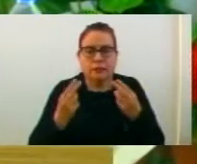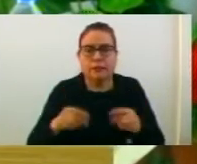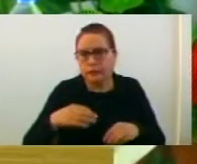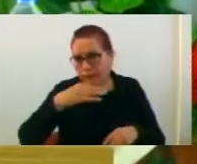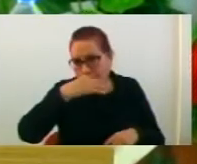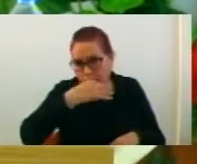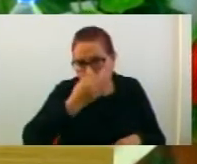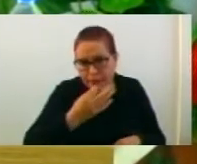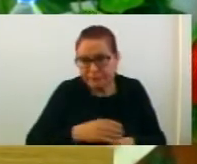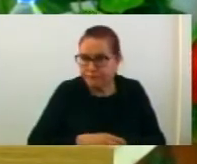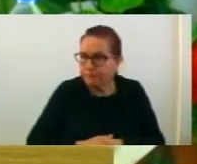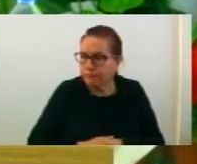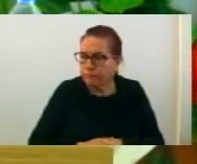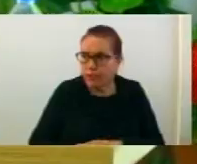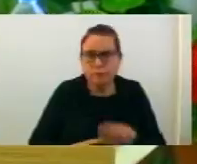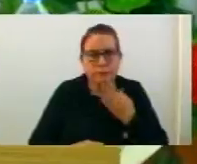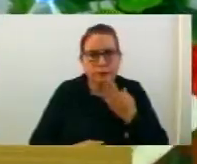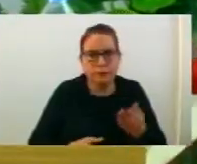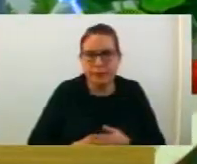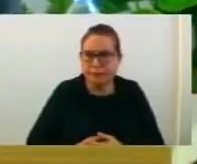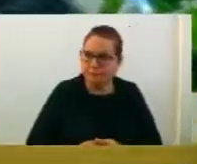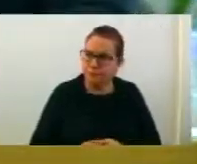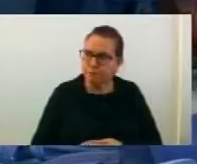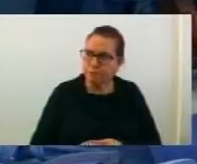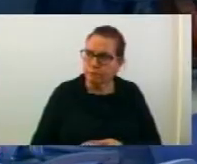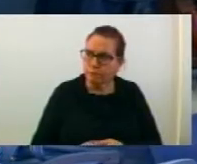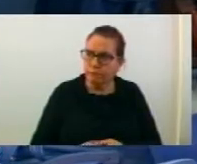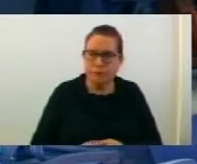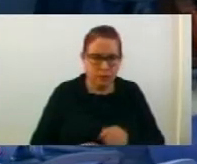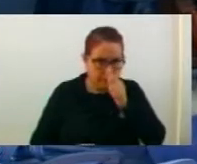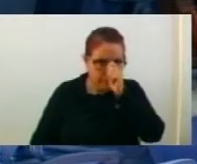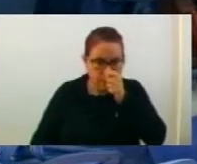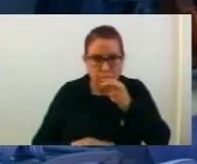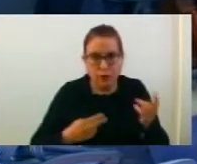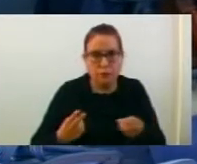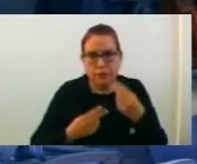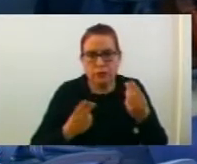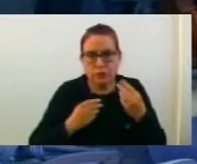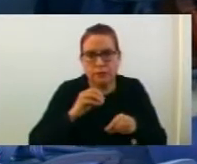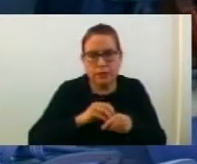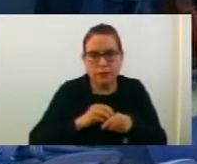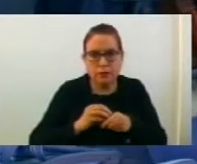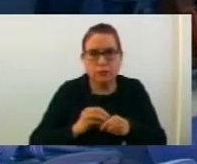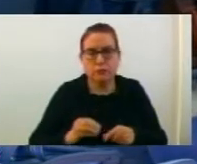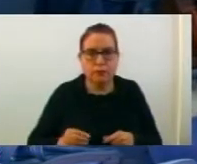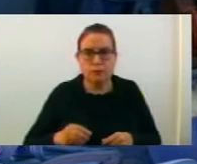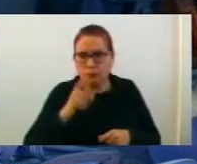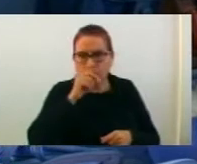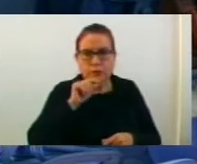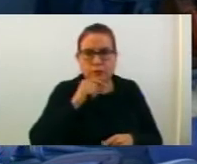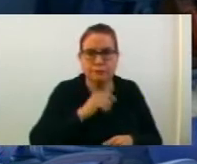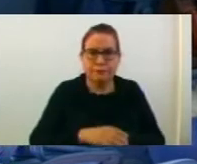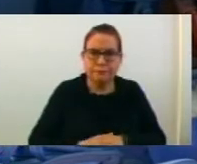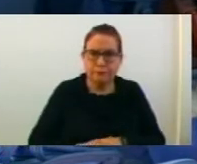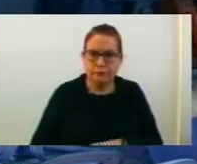извеща и даде прелог до седата. Повелите. Благодарам. Почтувани, Комисијата за финанси и буджет и локален економски развој